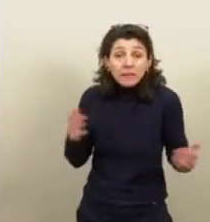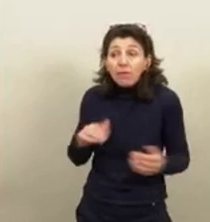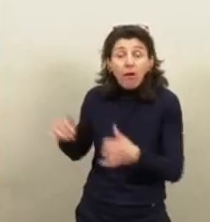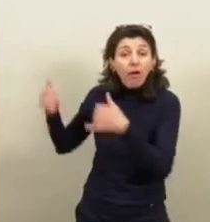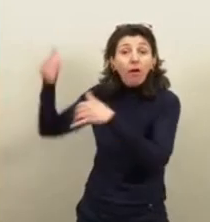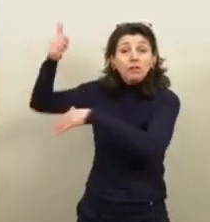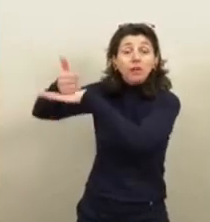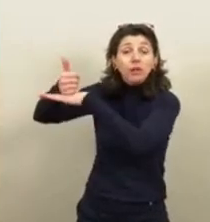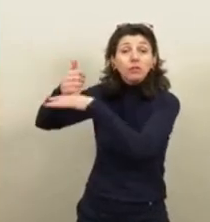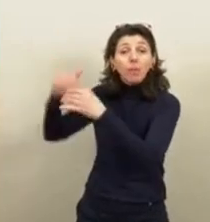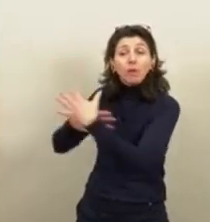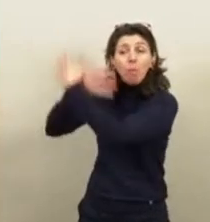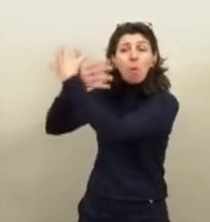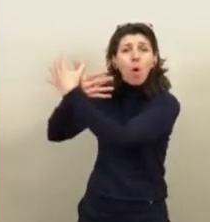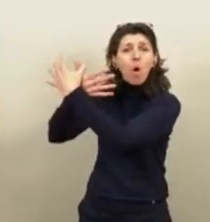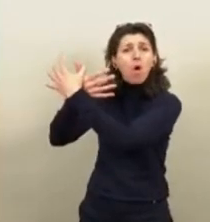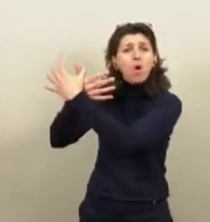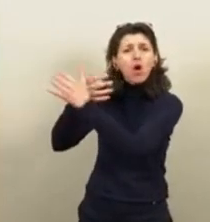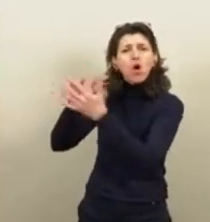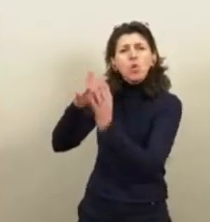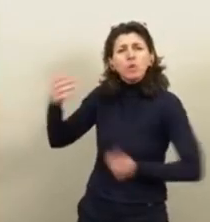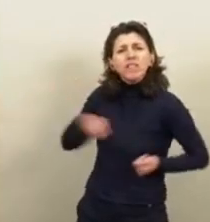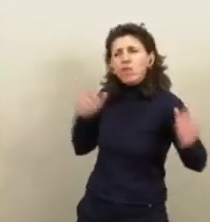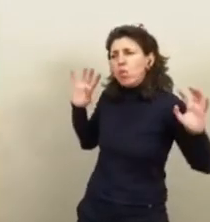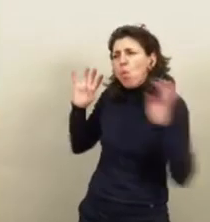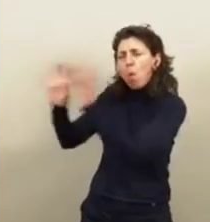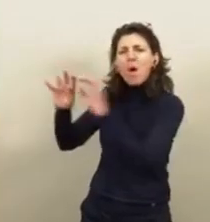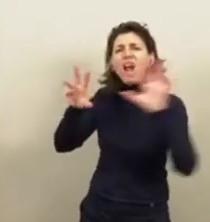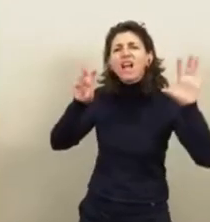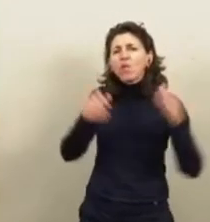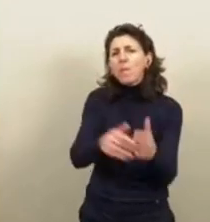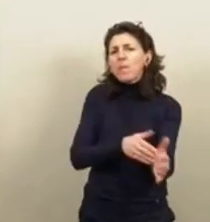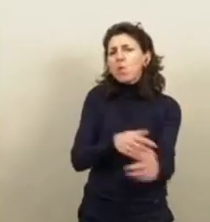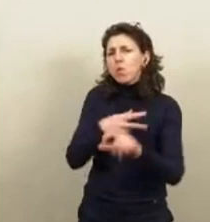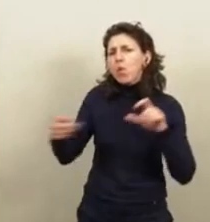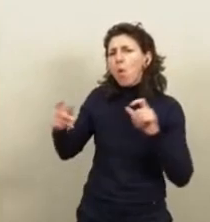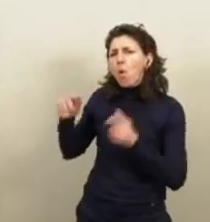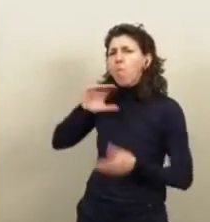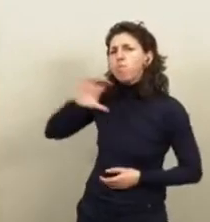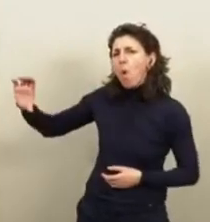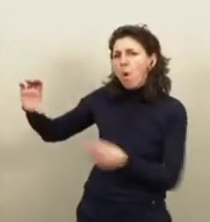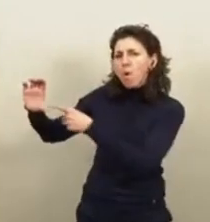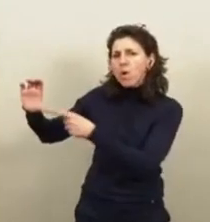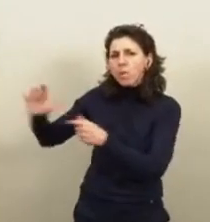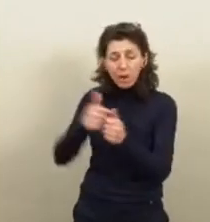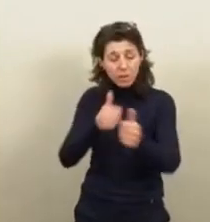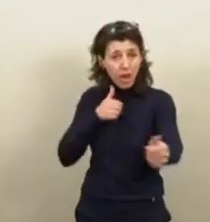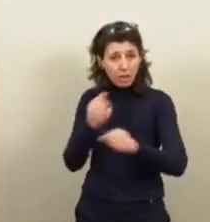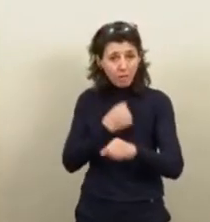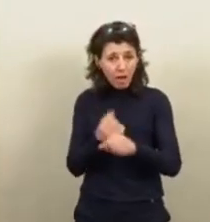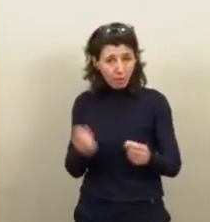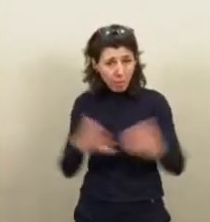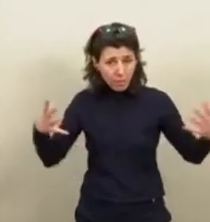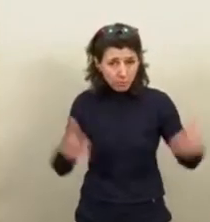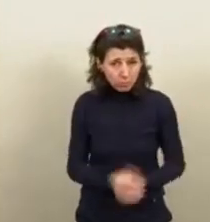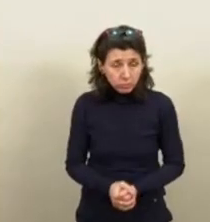va regrouper tous les services, 80 millions d'euros en un seul endroit, et développer le télétravail. Et pourquoi avez-vous acheté le